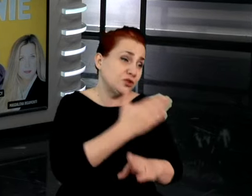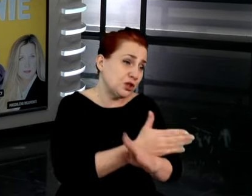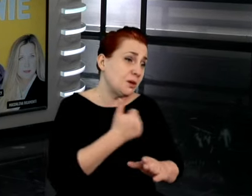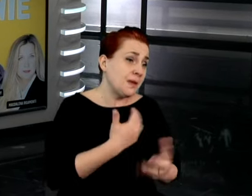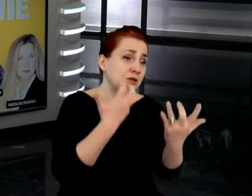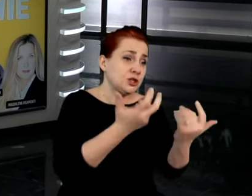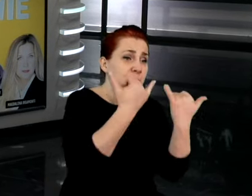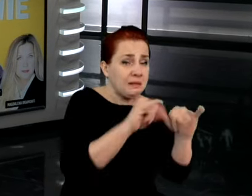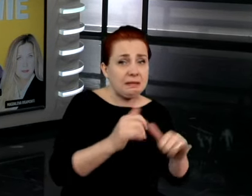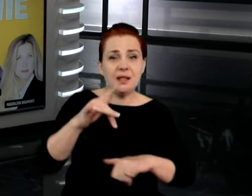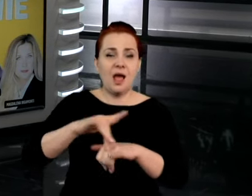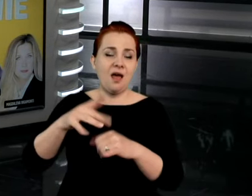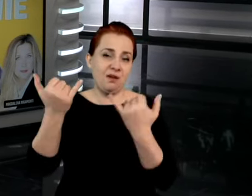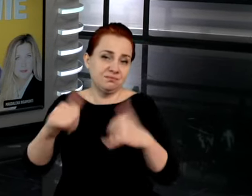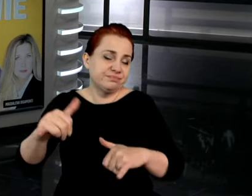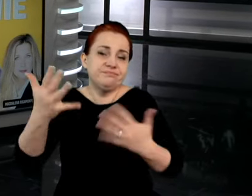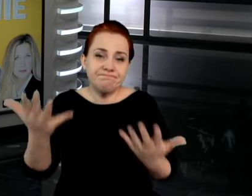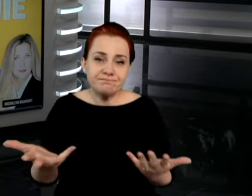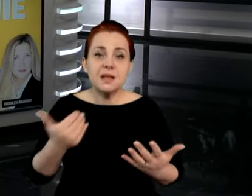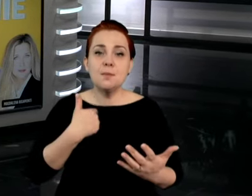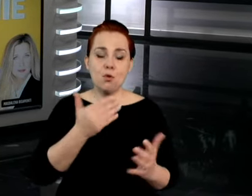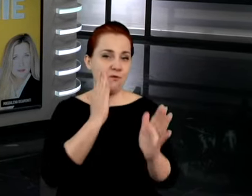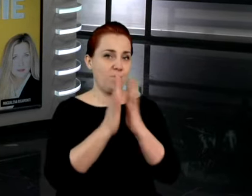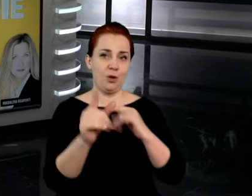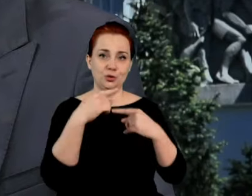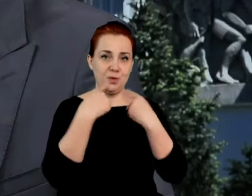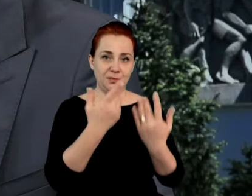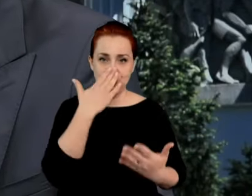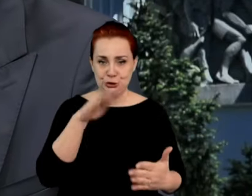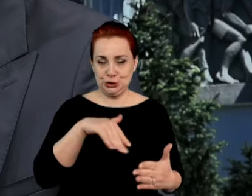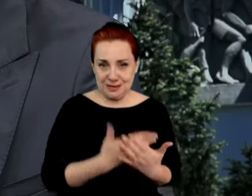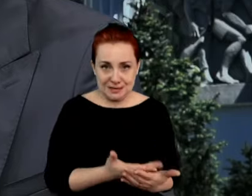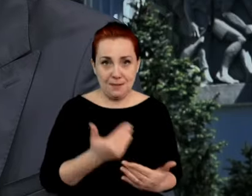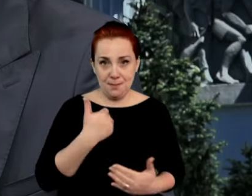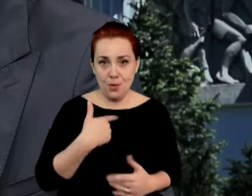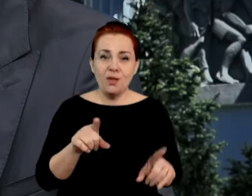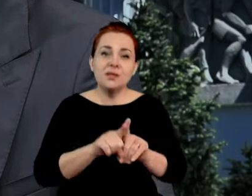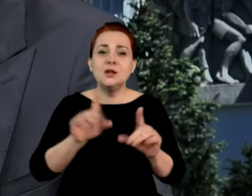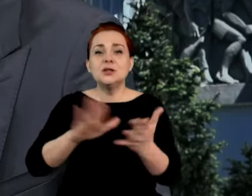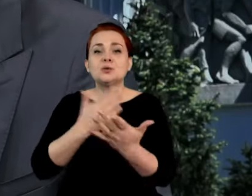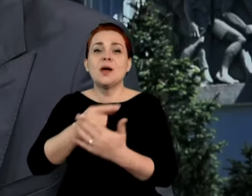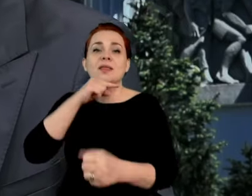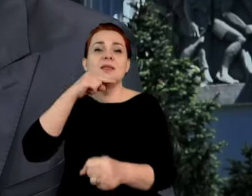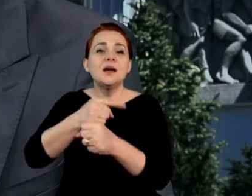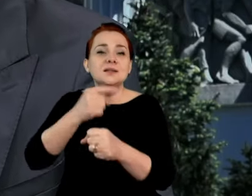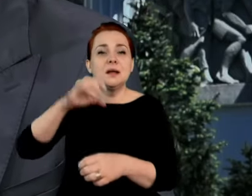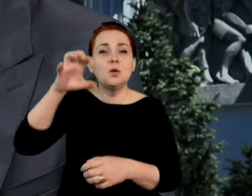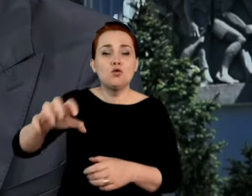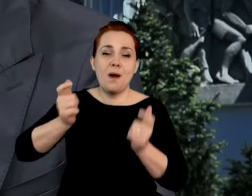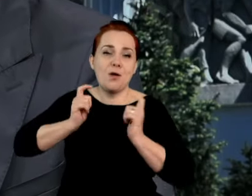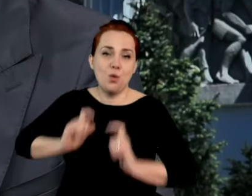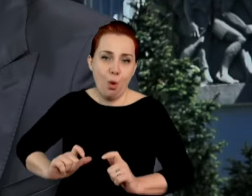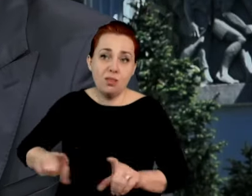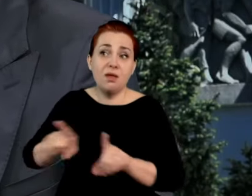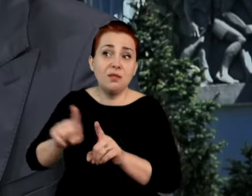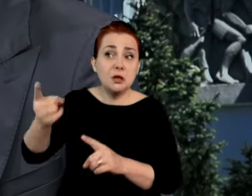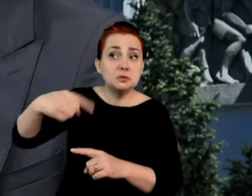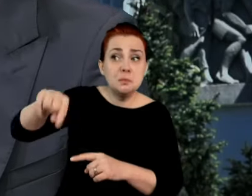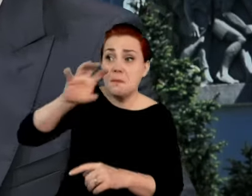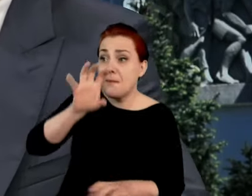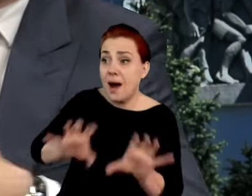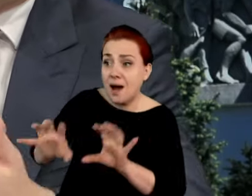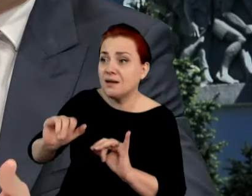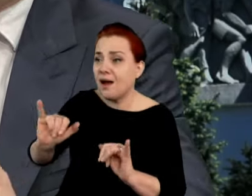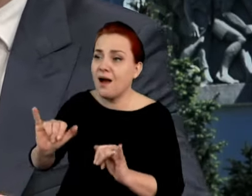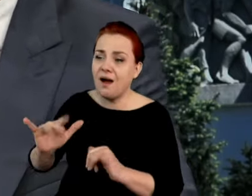i to jest jakby coś, co mówiliśmy wprost. Po prostu pewne decyzje dotyczące być może obszaru rolnego też tutaj wyciągamy wnioski, ale one